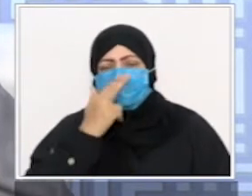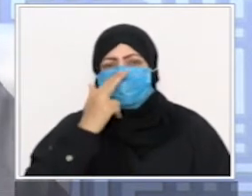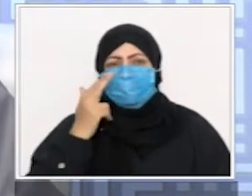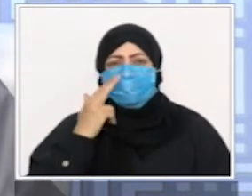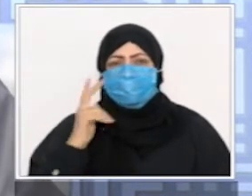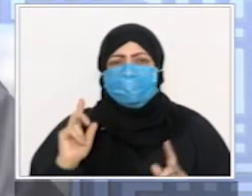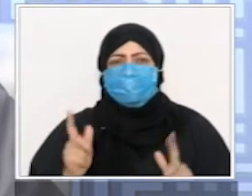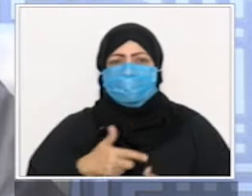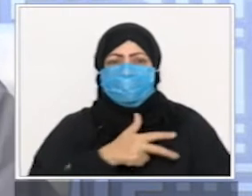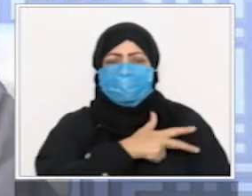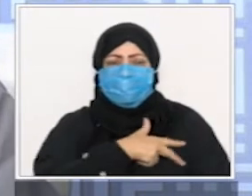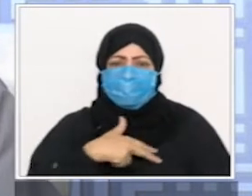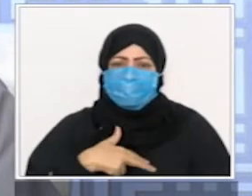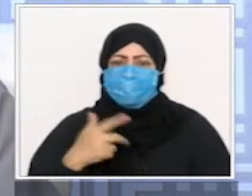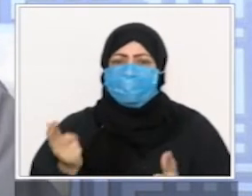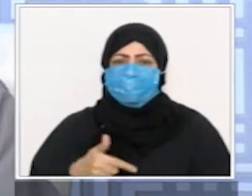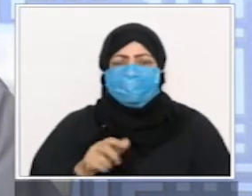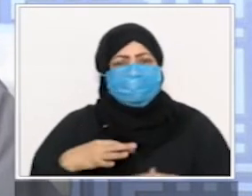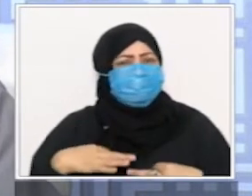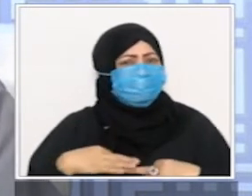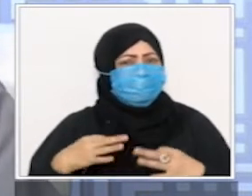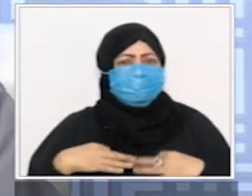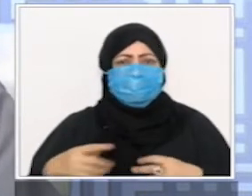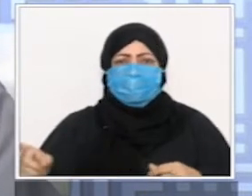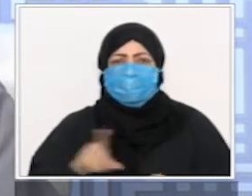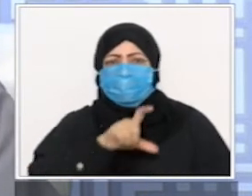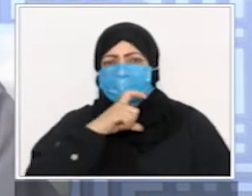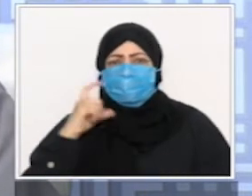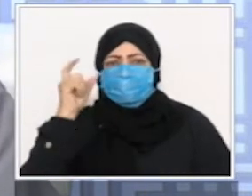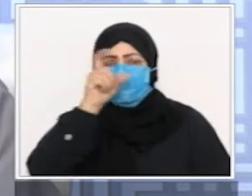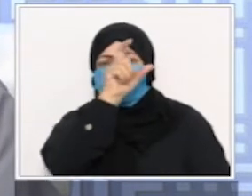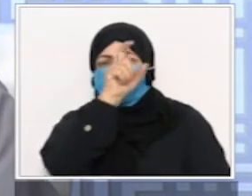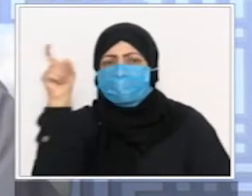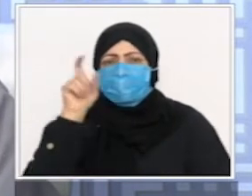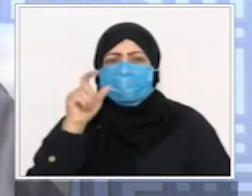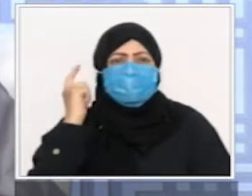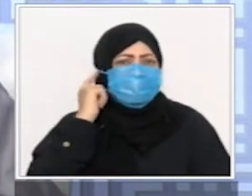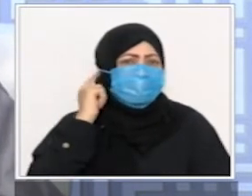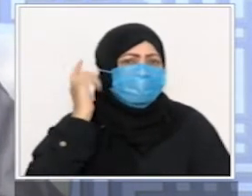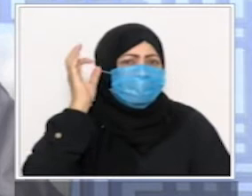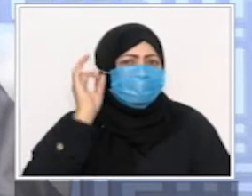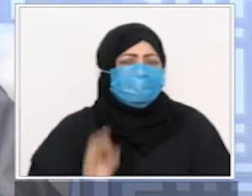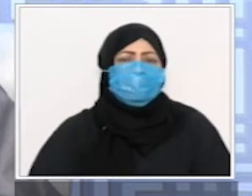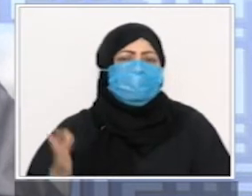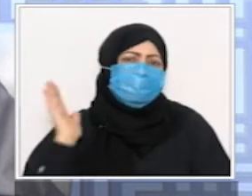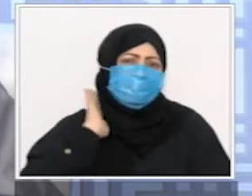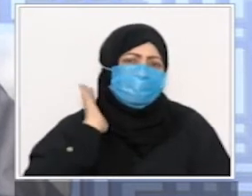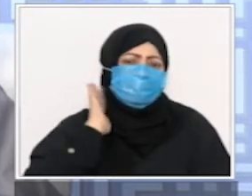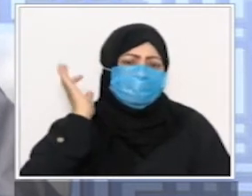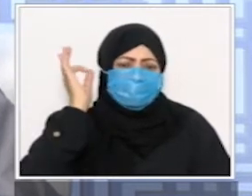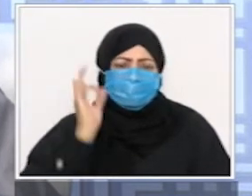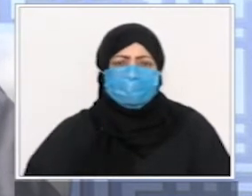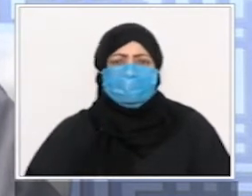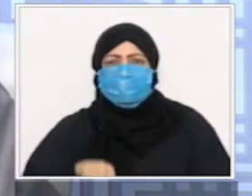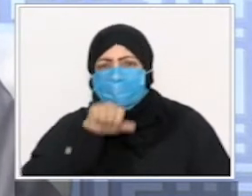والاختلافات هذه فأنت مؤدن أنت مؤتمن على عبادة الناس في الصوم وعبادتهم في